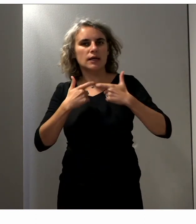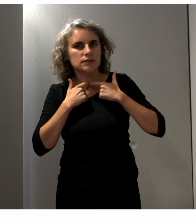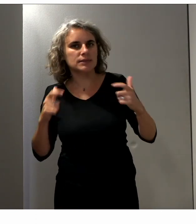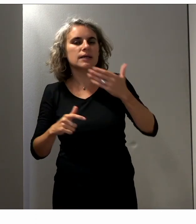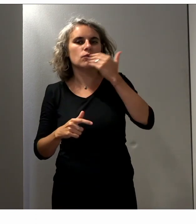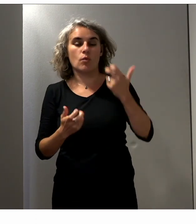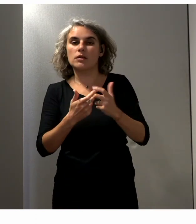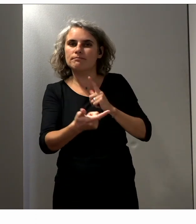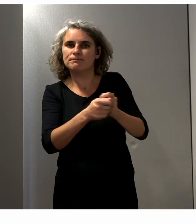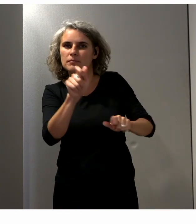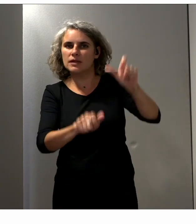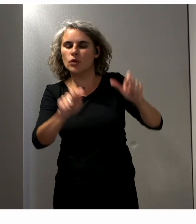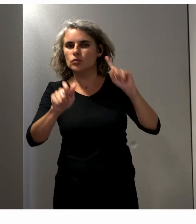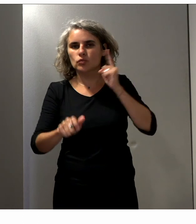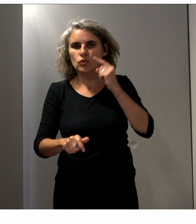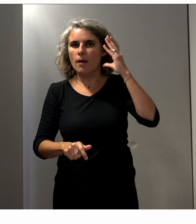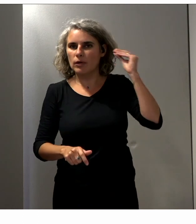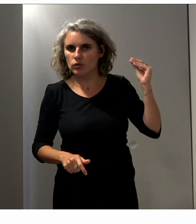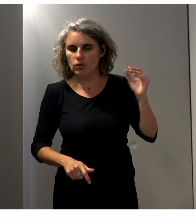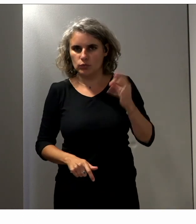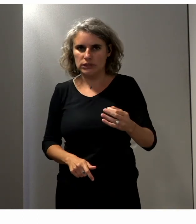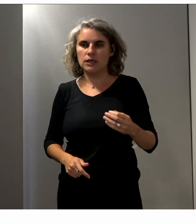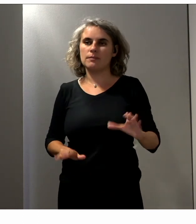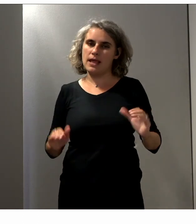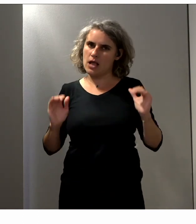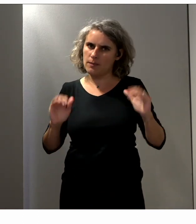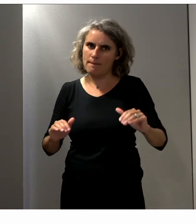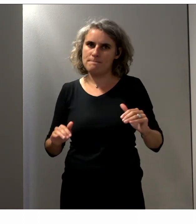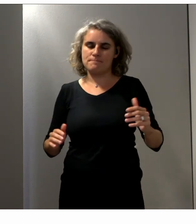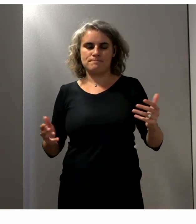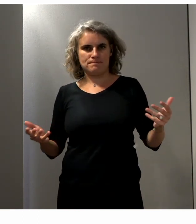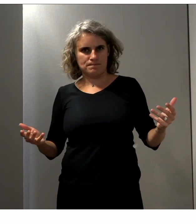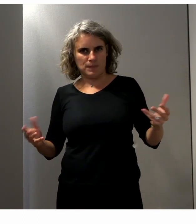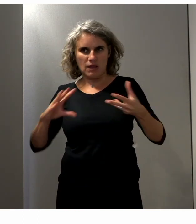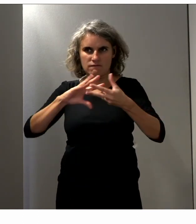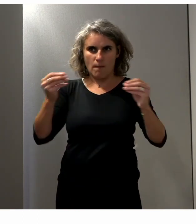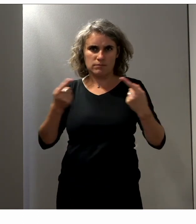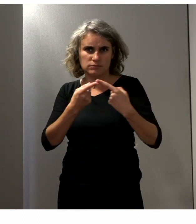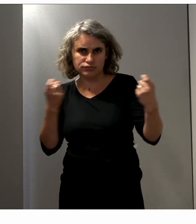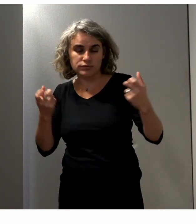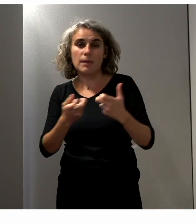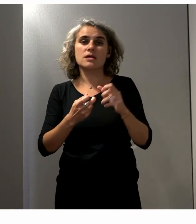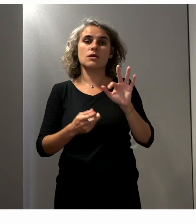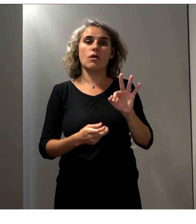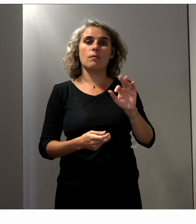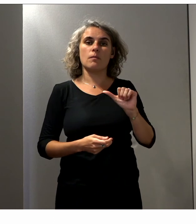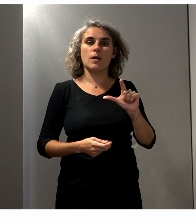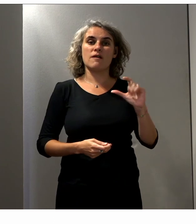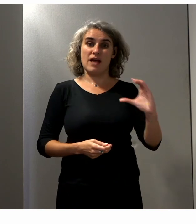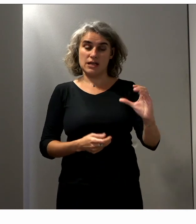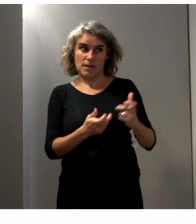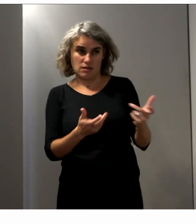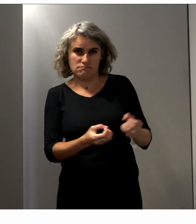publics sourds, malentendants, mais il faut également penser d'autres formes, notamment le FALC, un